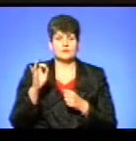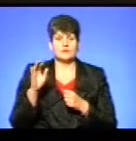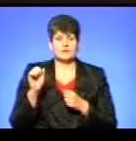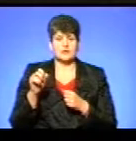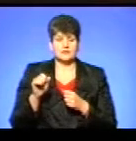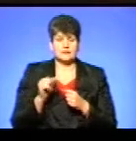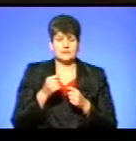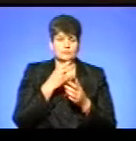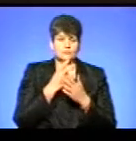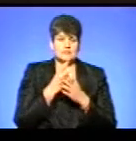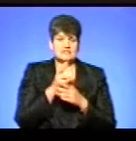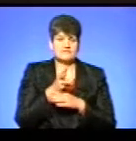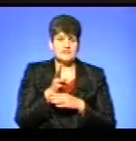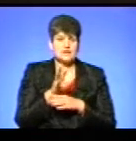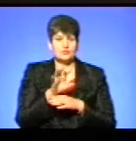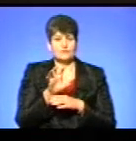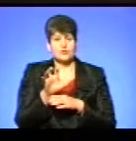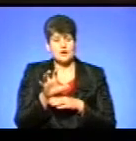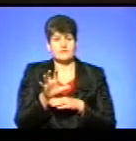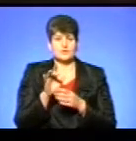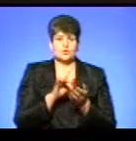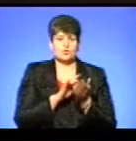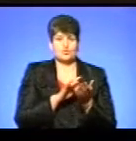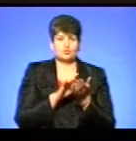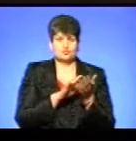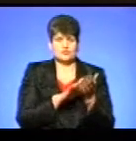він демонструє відеофотографії з подорожі.